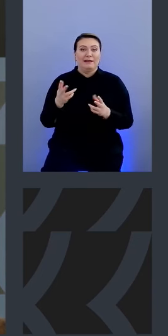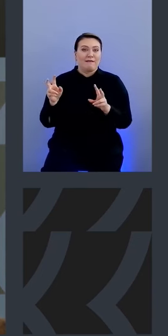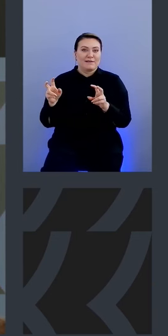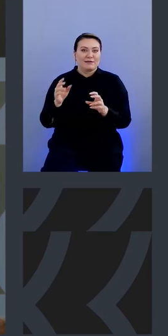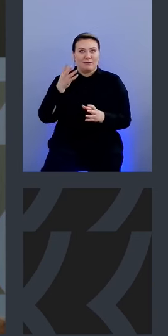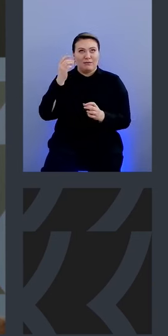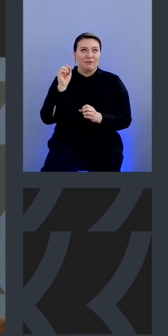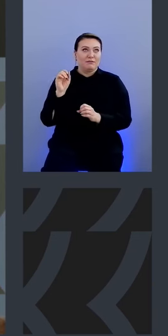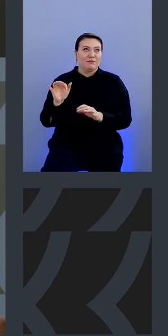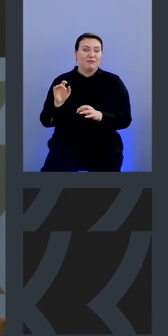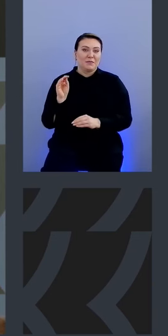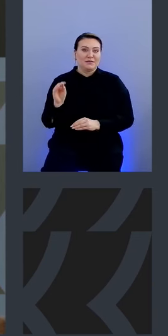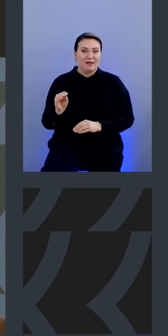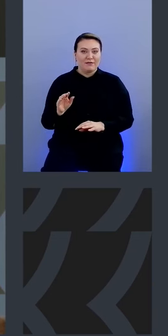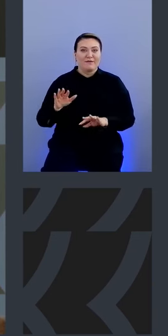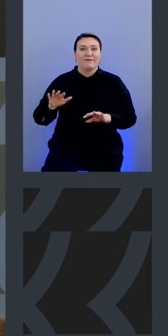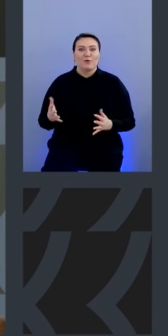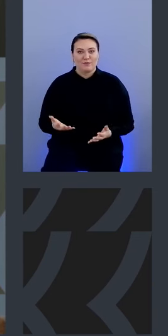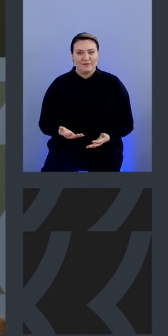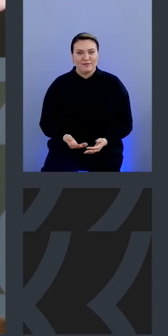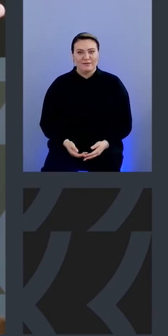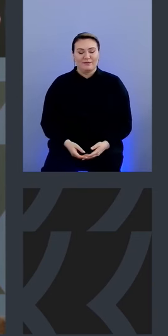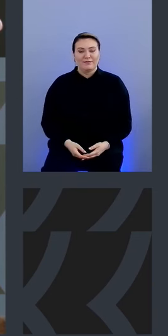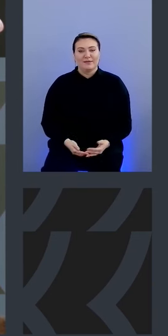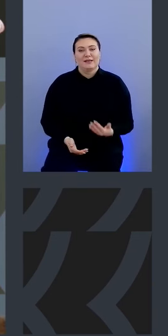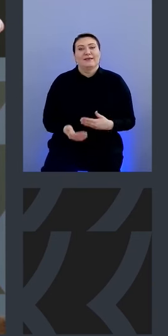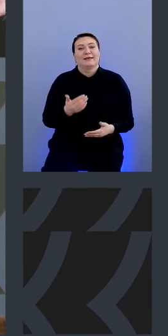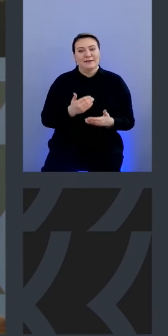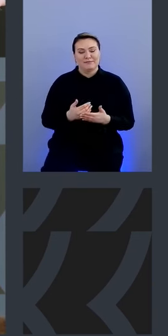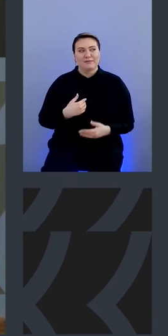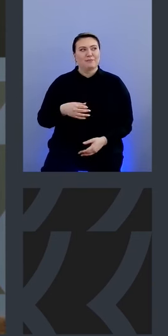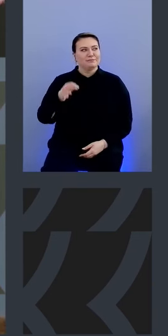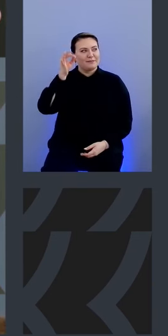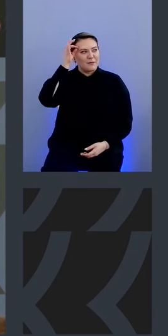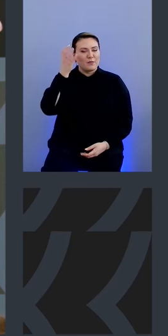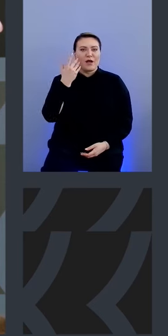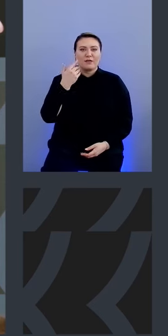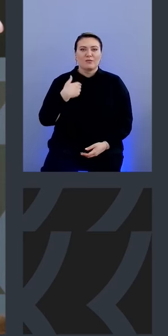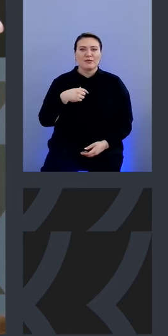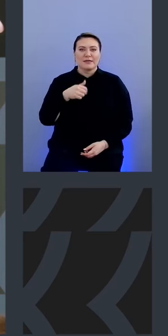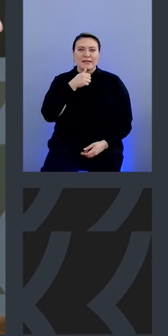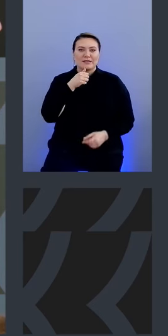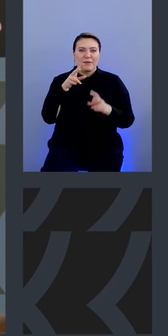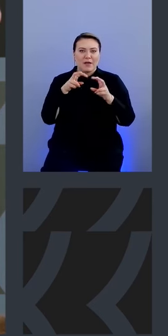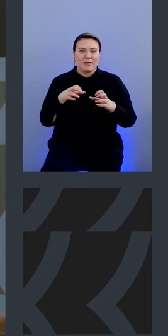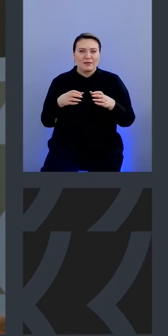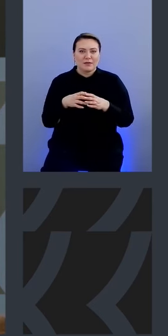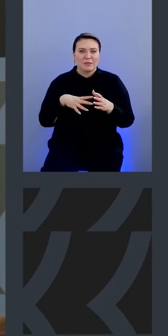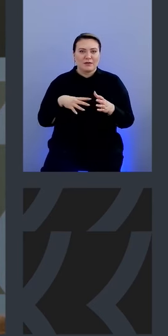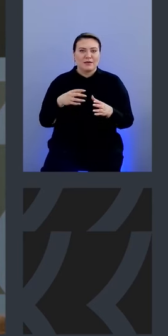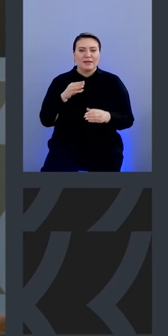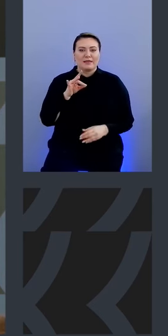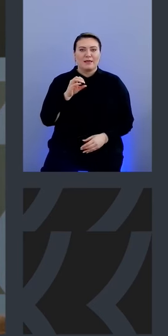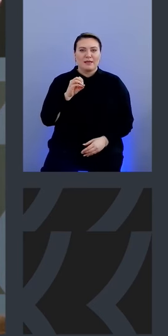вот я помню когда на нашем тестом кластере мы тестировали